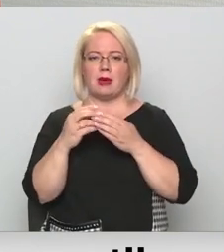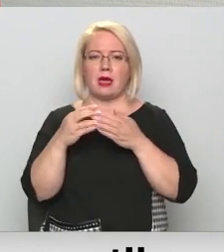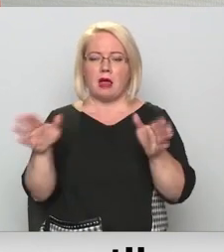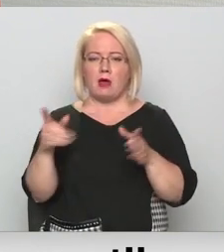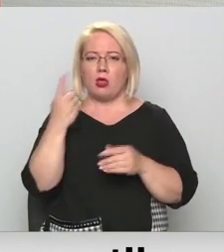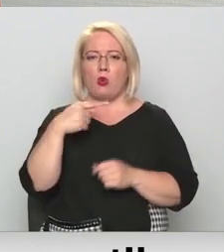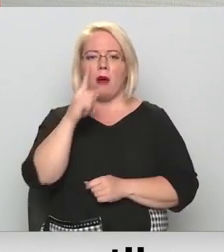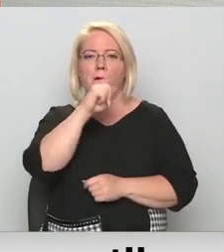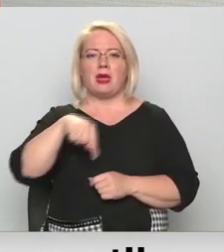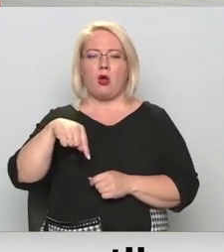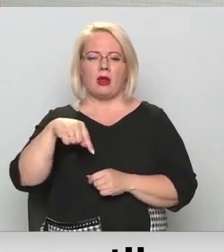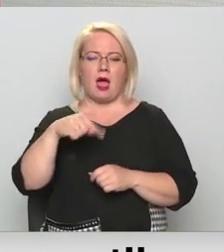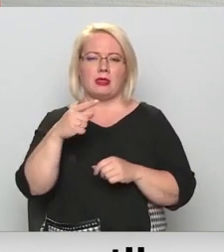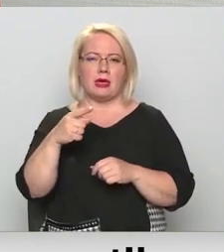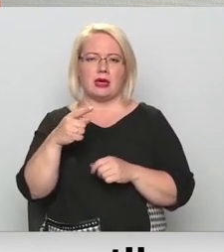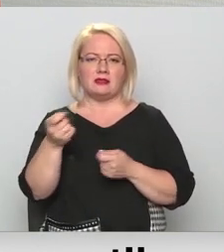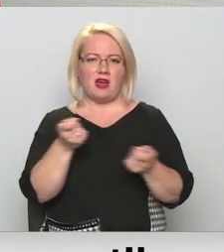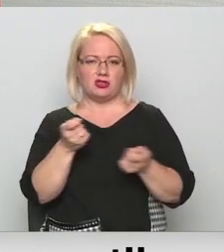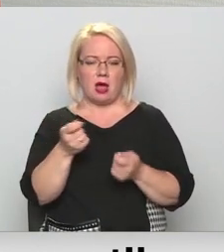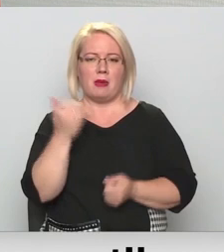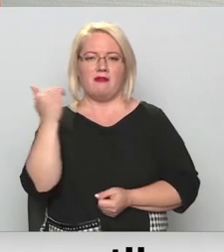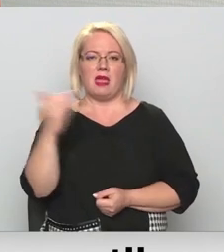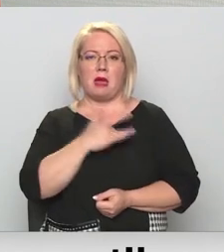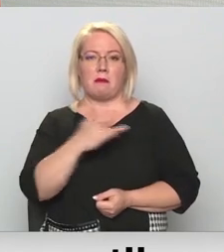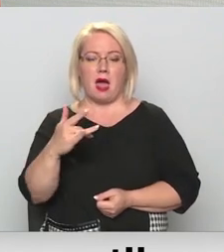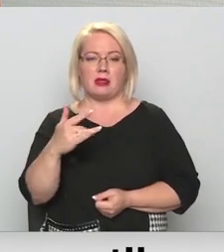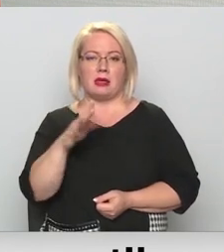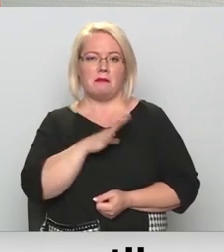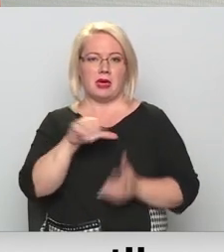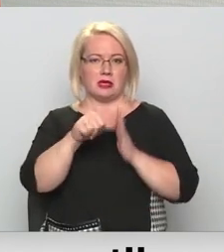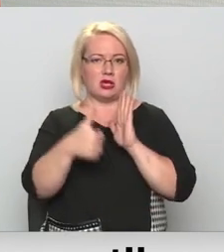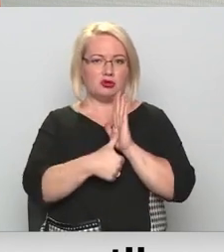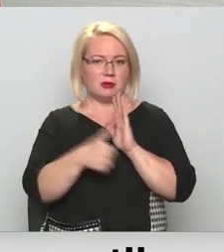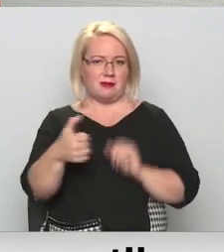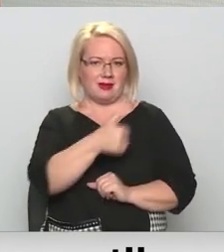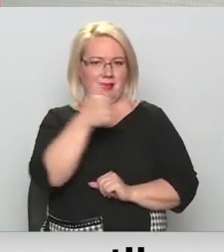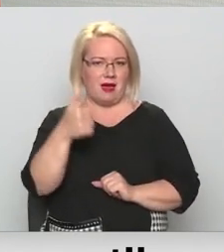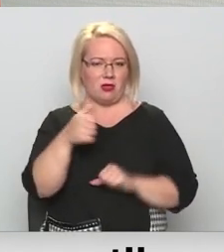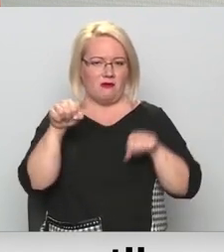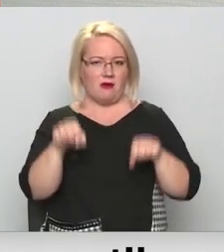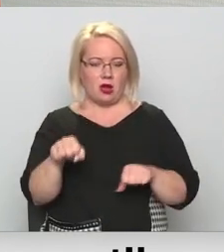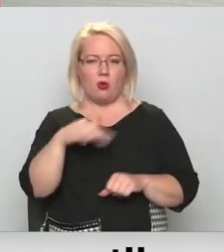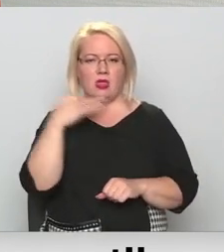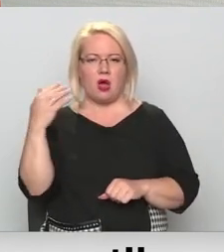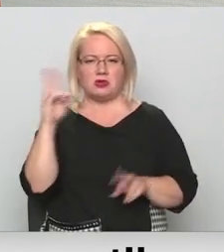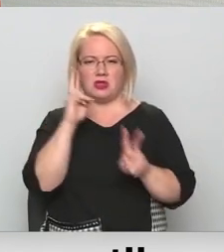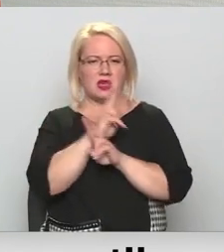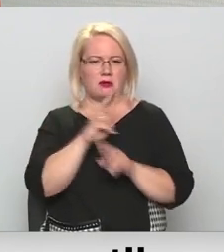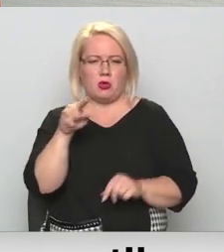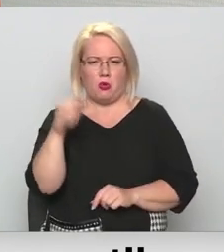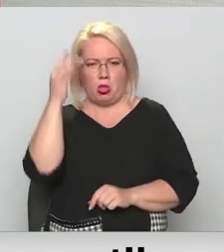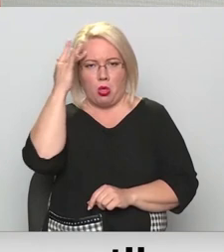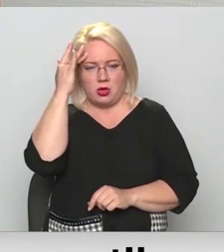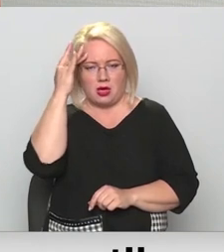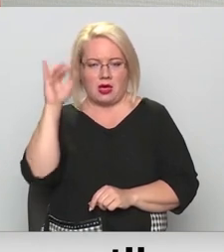birokrātijas važām, bet viņa partija bijusi pie varas 16 gadus. Daudz vēlētāji nesaprata šo loģiku, ja tā tur